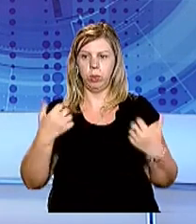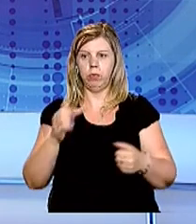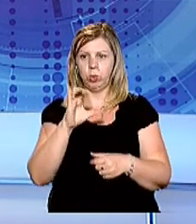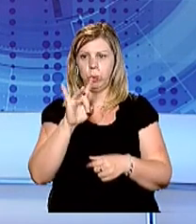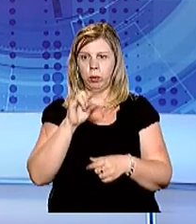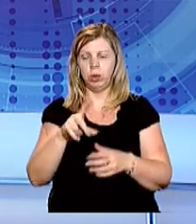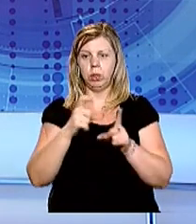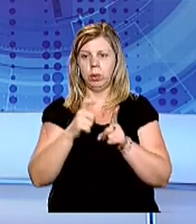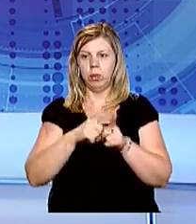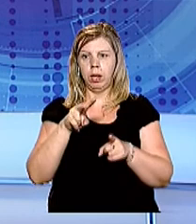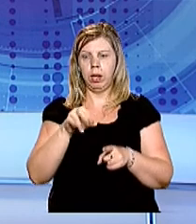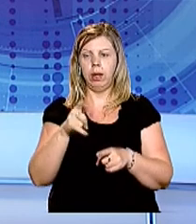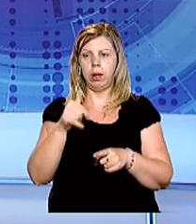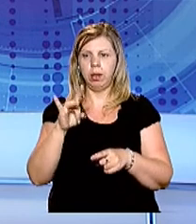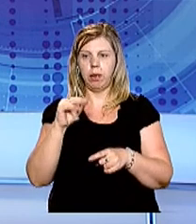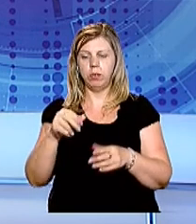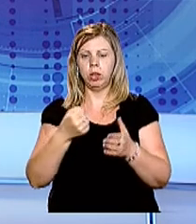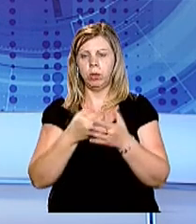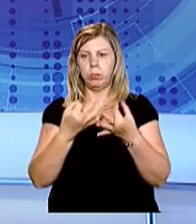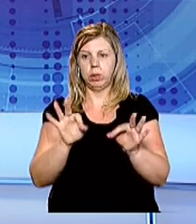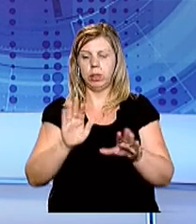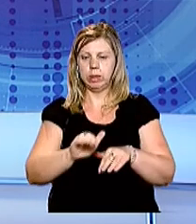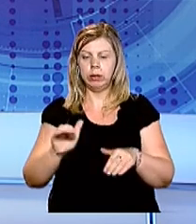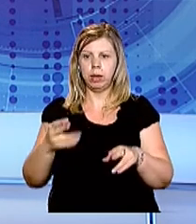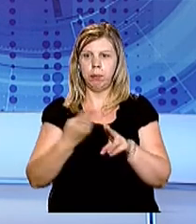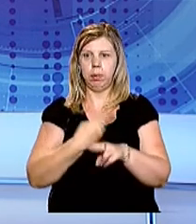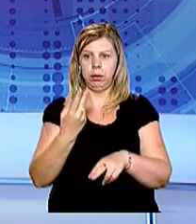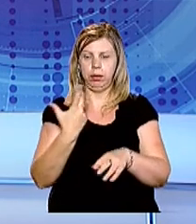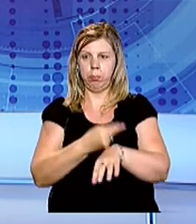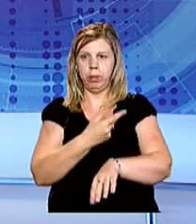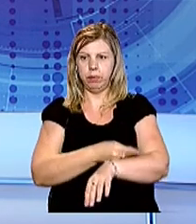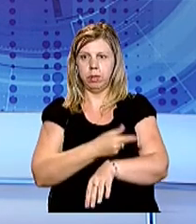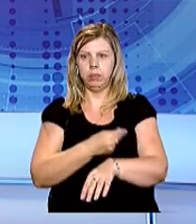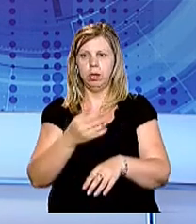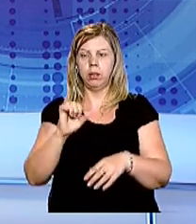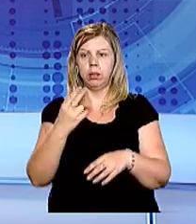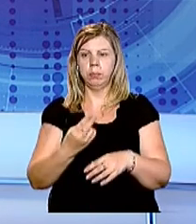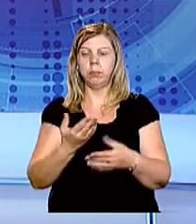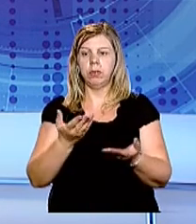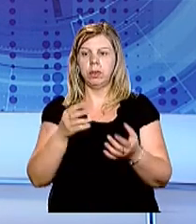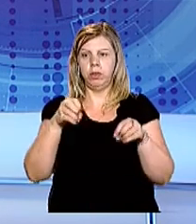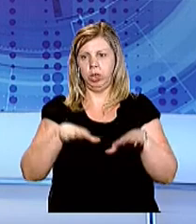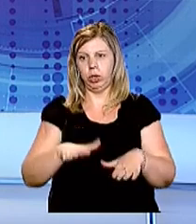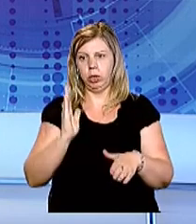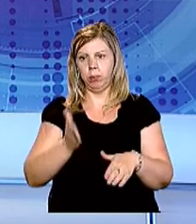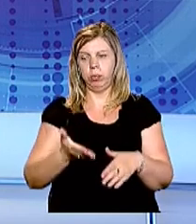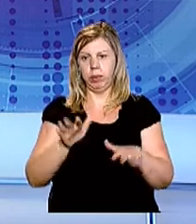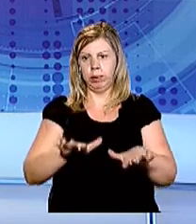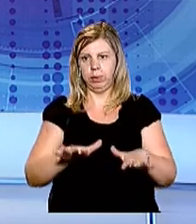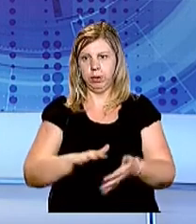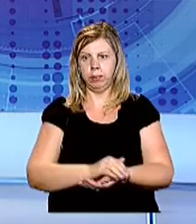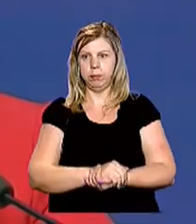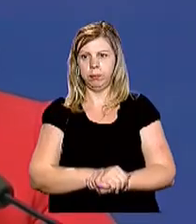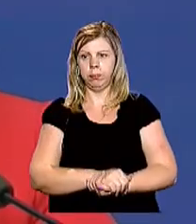Супрун. За словами Лілії Гриневич, чи допускати дітей баз необхідних за національним календарем щеплень, вирішуватимуть на місцях.